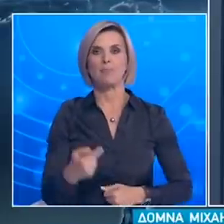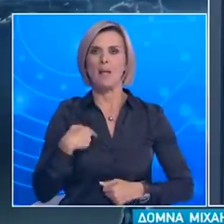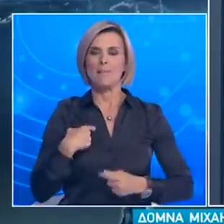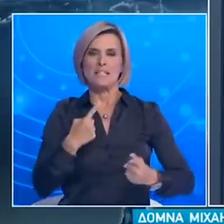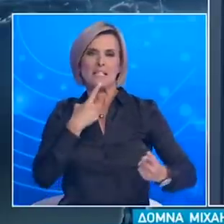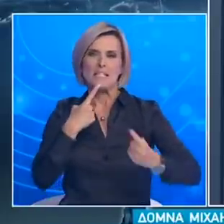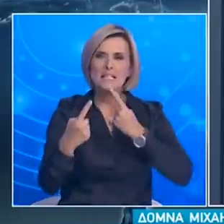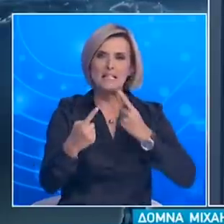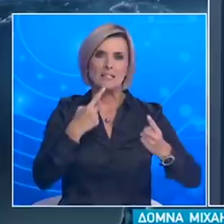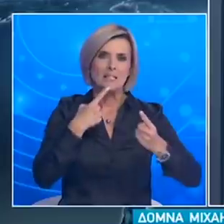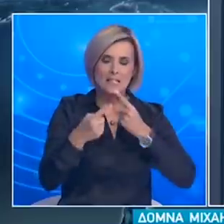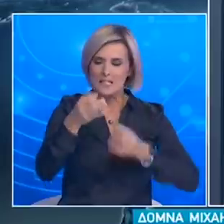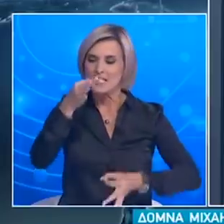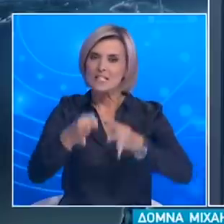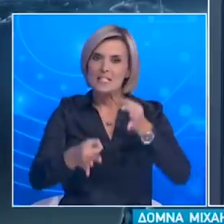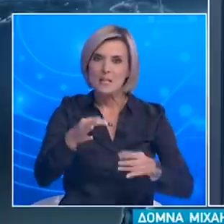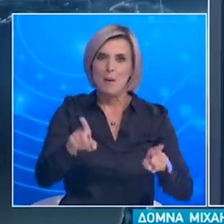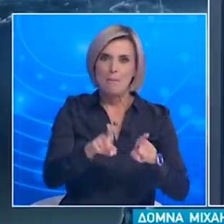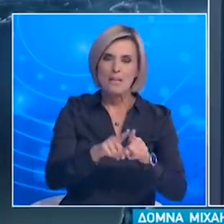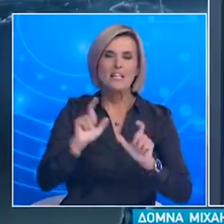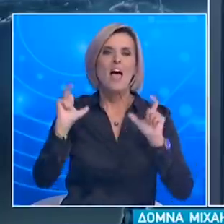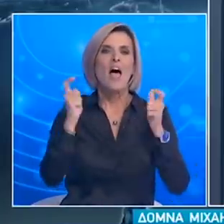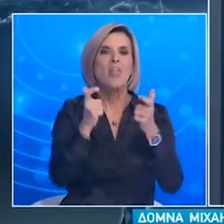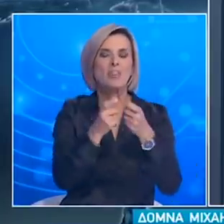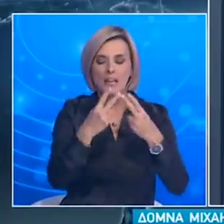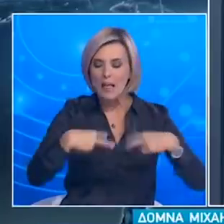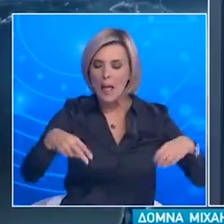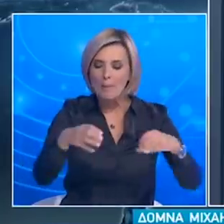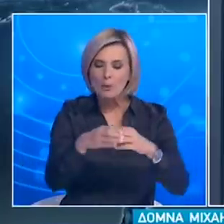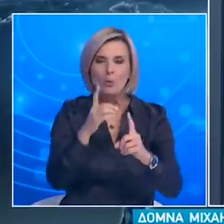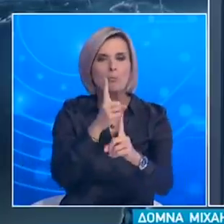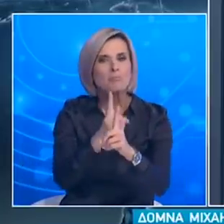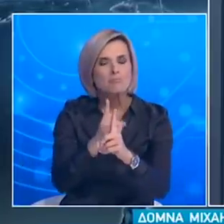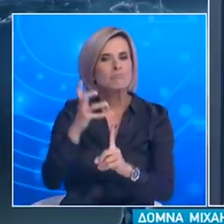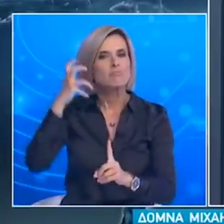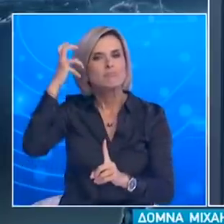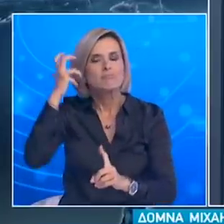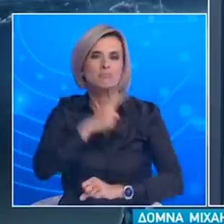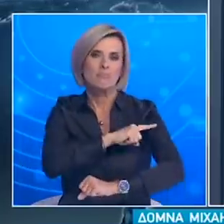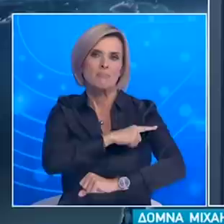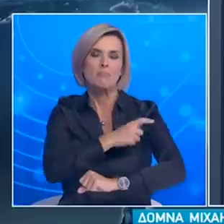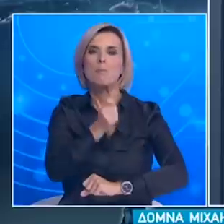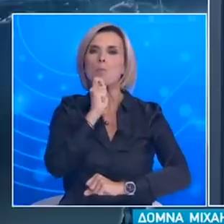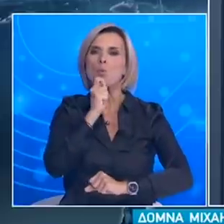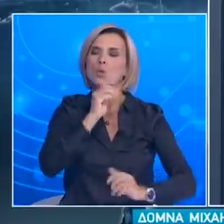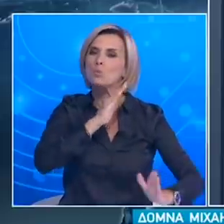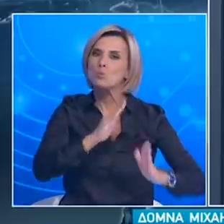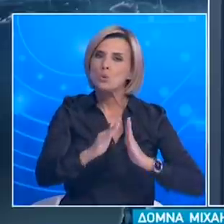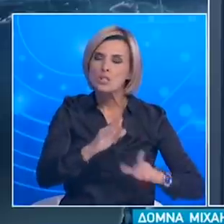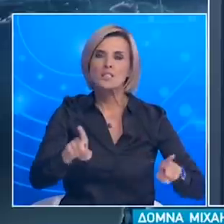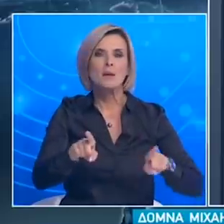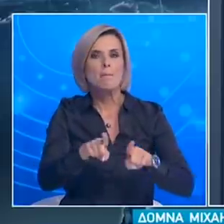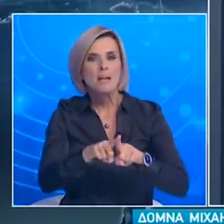συνεργασία με την Εθνική Επιτροπή Εμπειρογνωμών Δημοσίας Υγείας το Υπουργείο Υγείας την Πολιτική Προστασία το ΝΕΟΔΗ